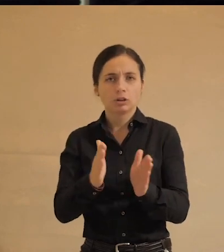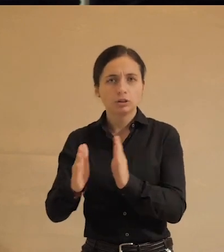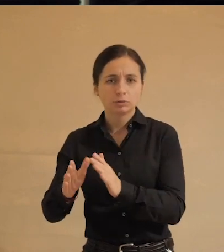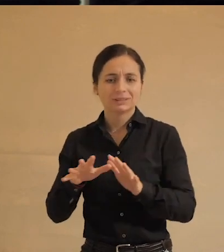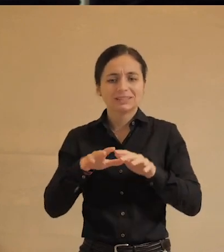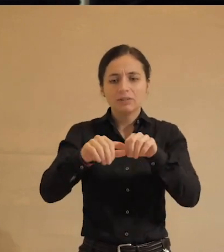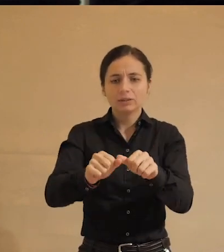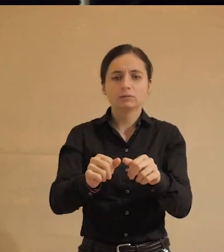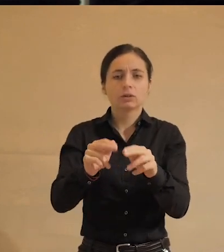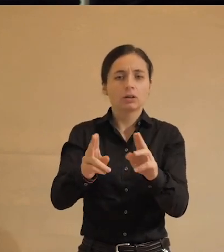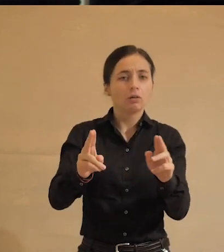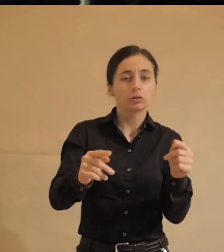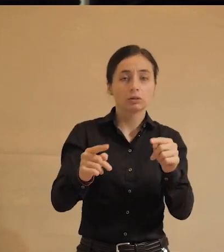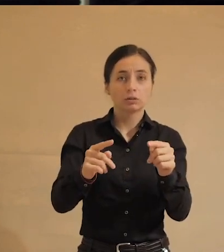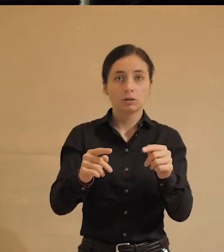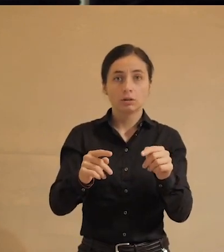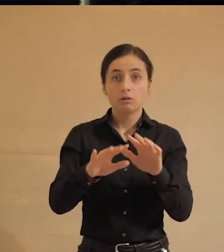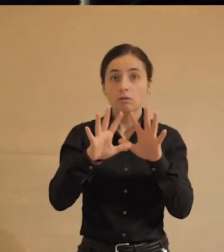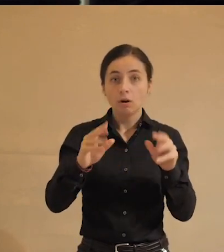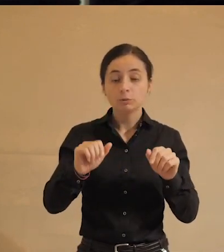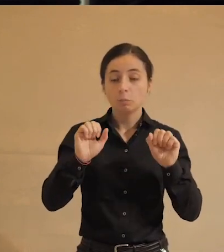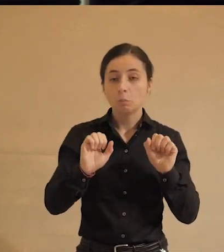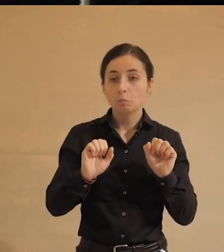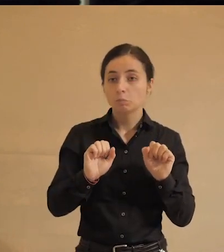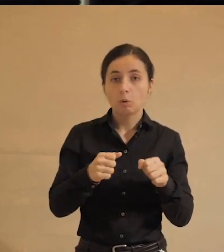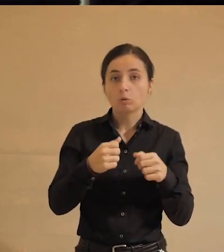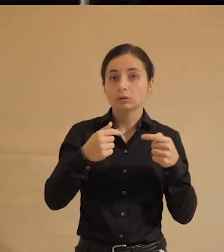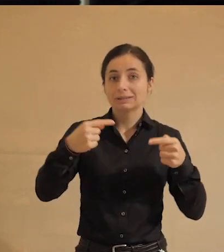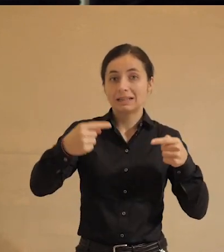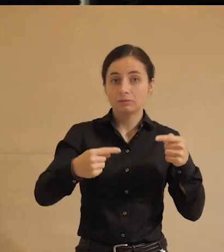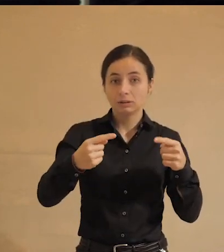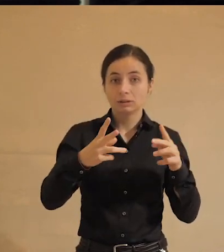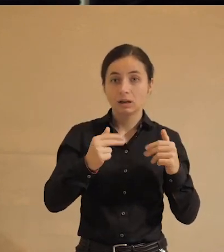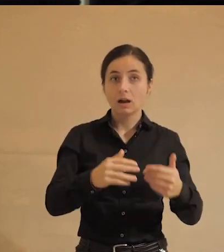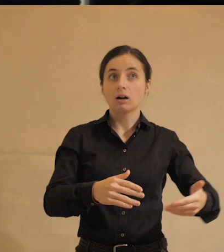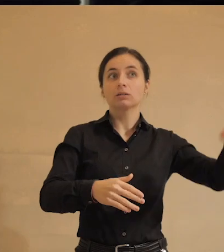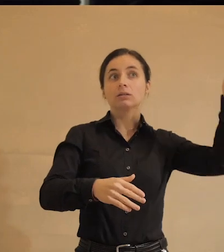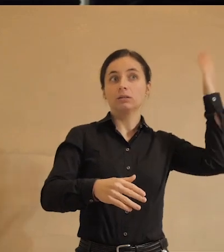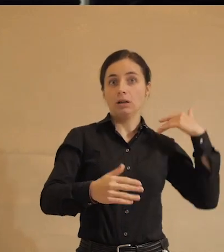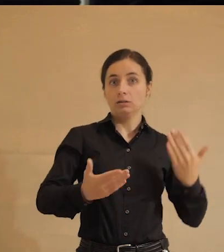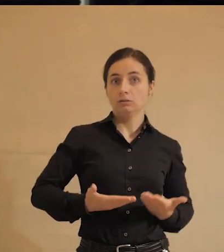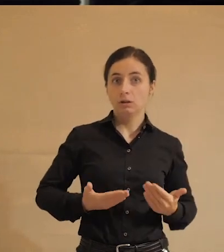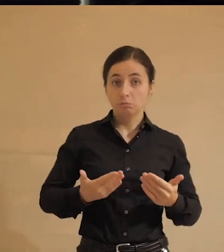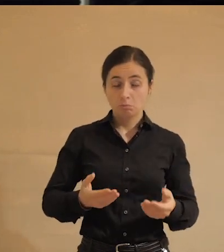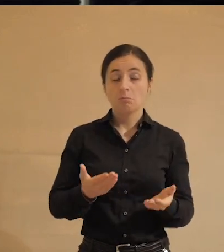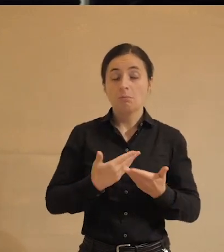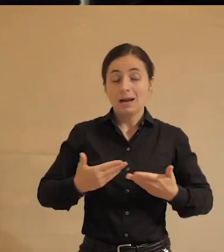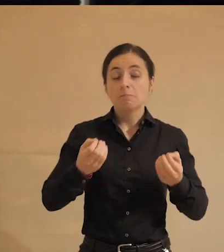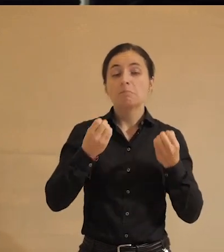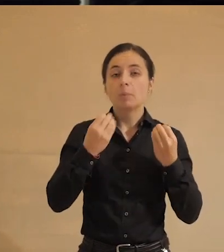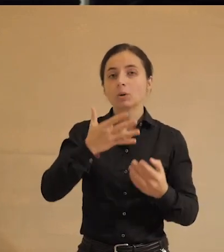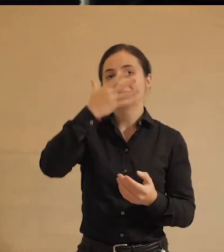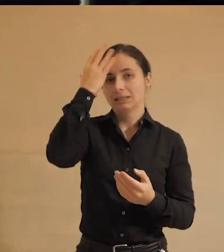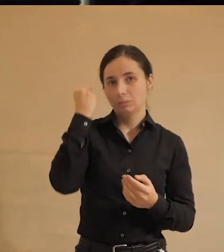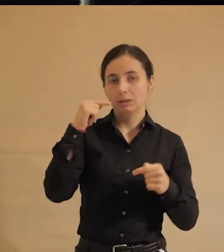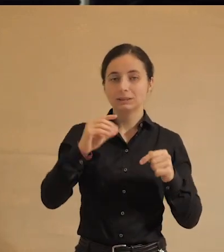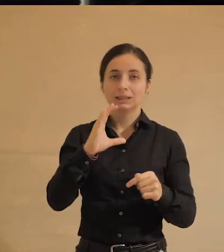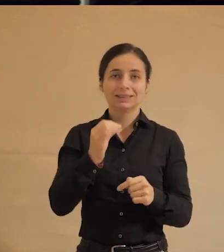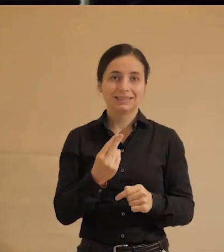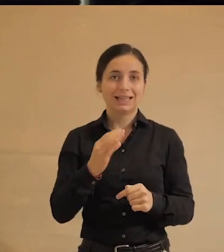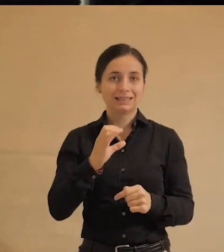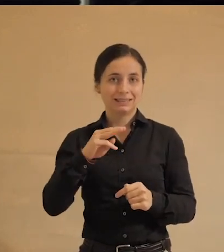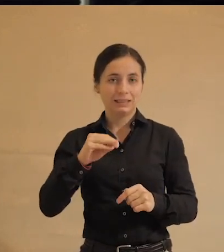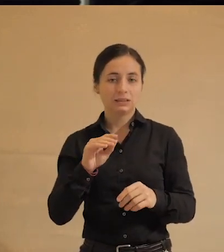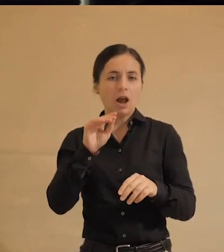завоевание кого-то, кем-то, вообще они могут сравниться с тем, как человечество жило до этого. Мы просто забыли. Те социальные сети, которые мы